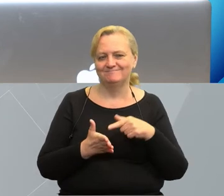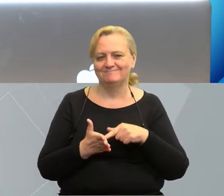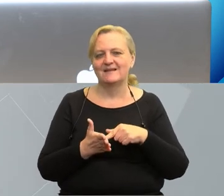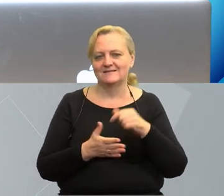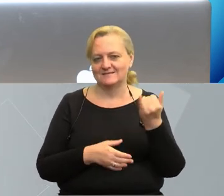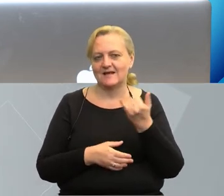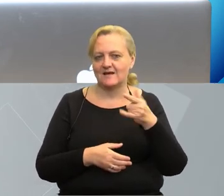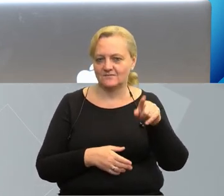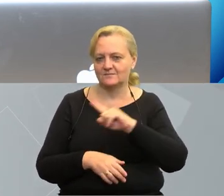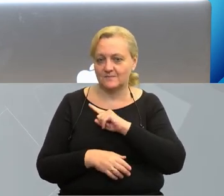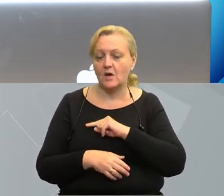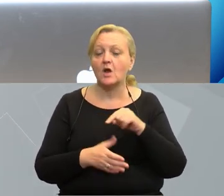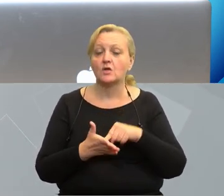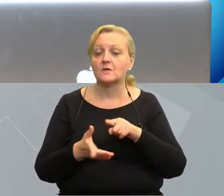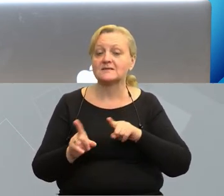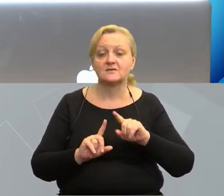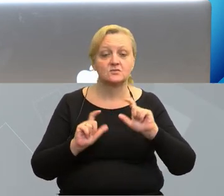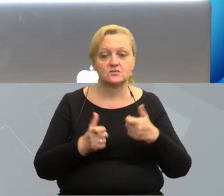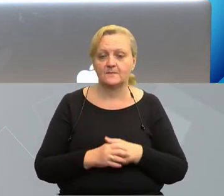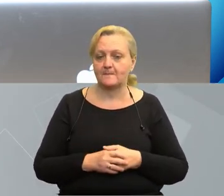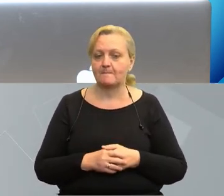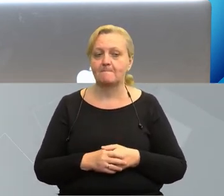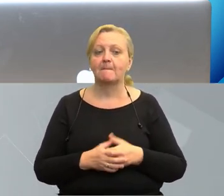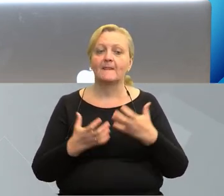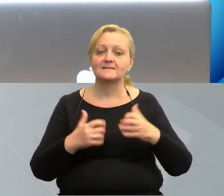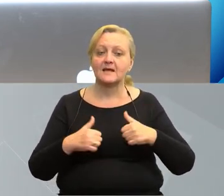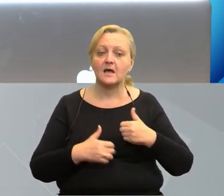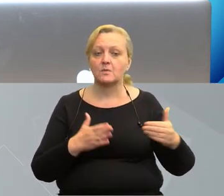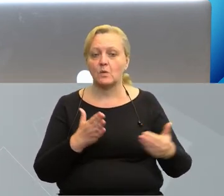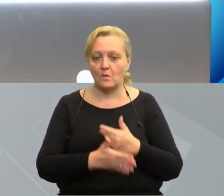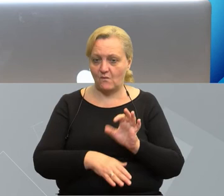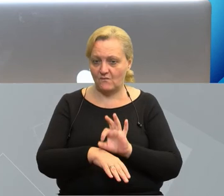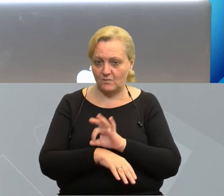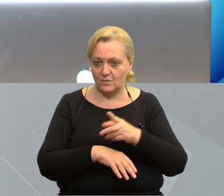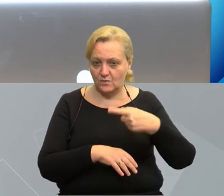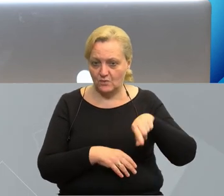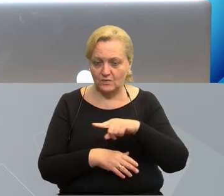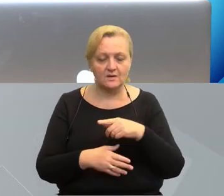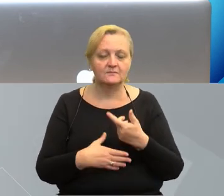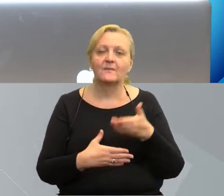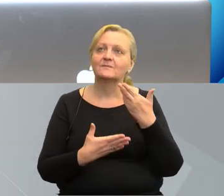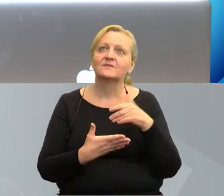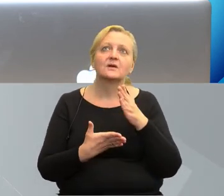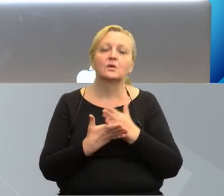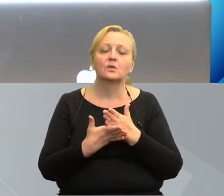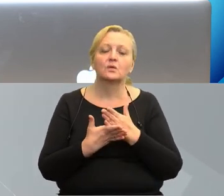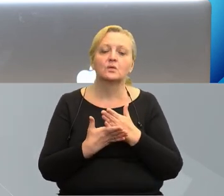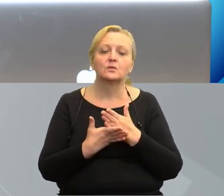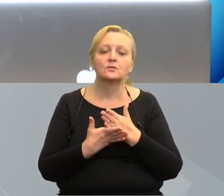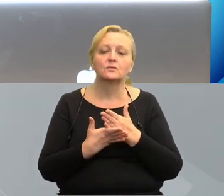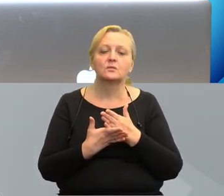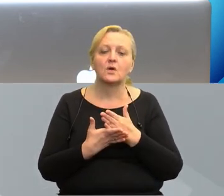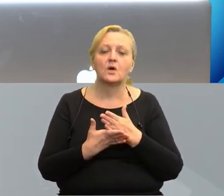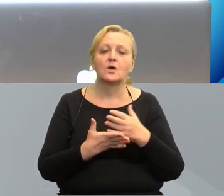A co to według nas oznacza? Chcielibyśmy, aby nowe projekty, nie tylko te z tej